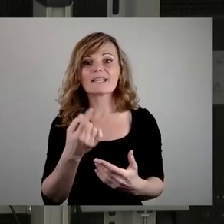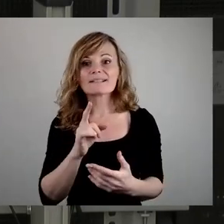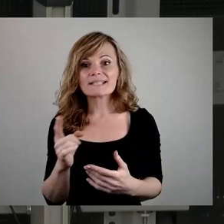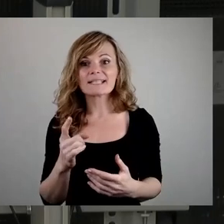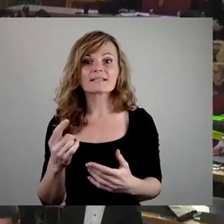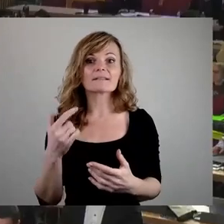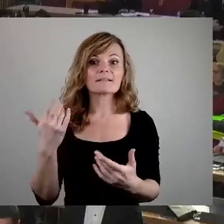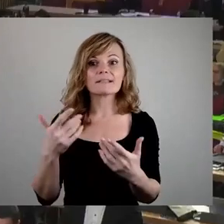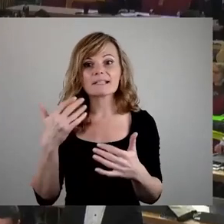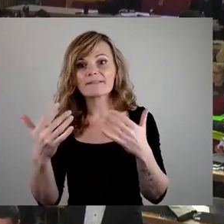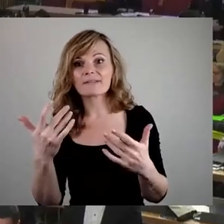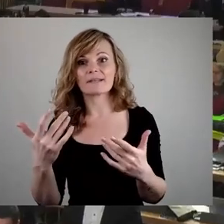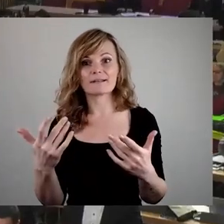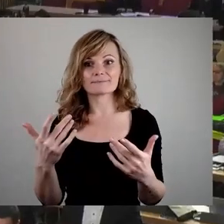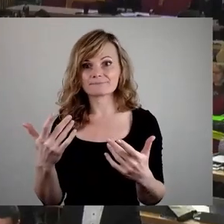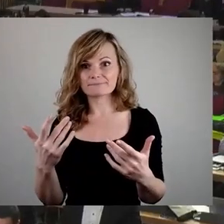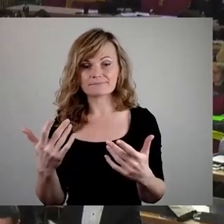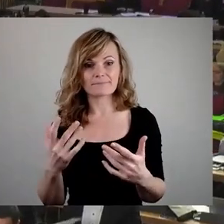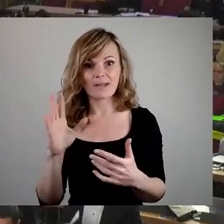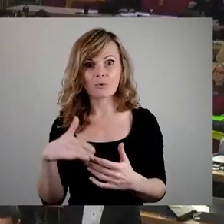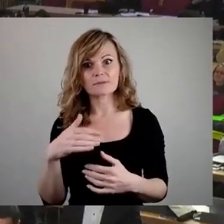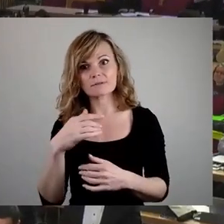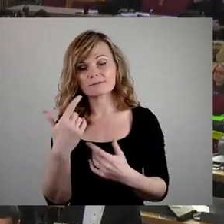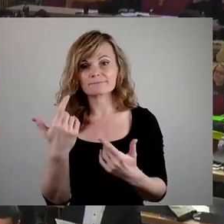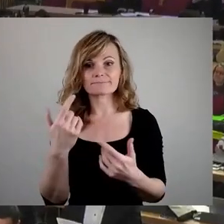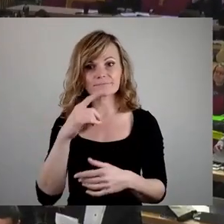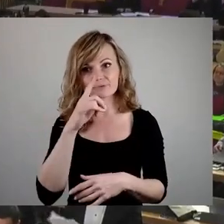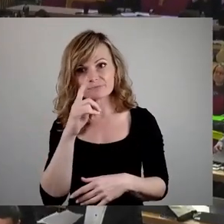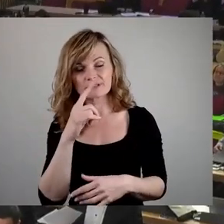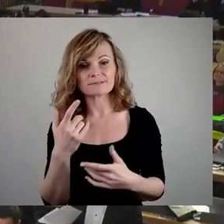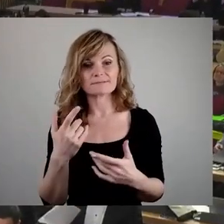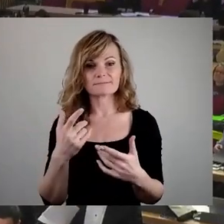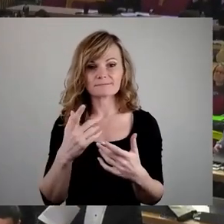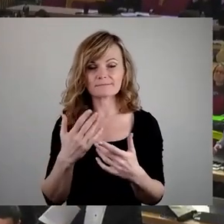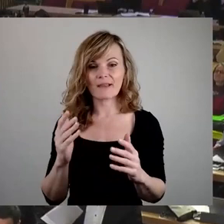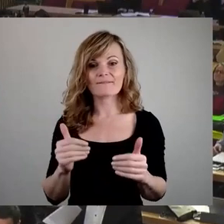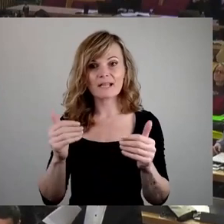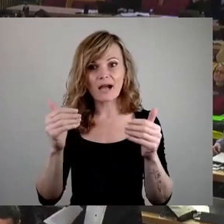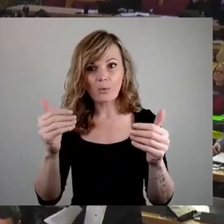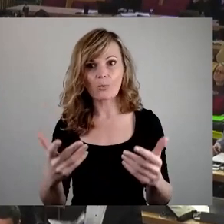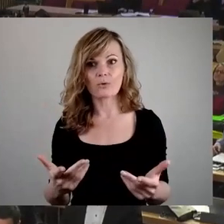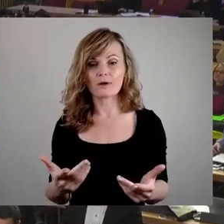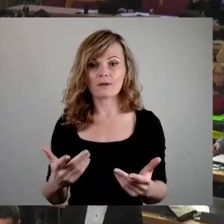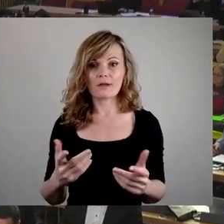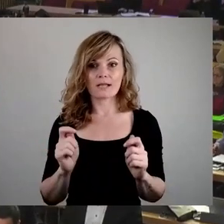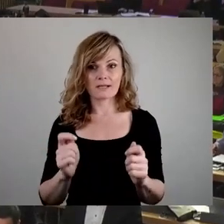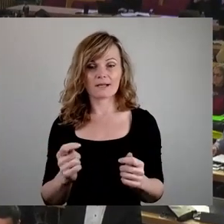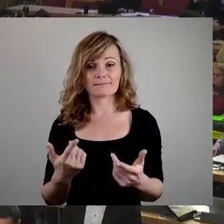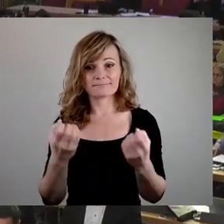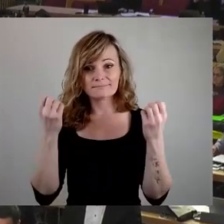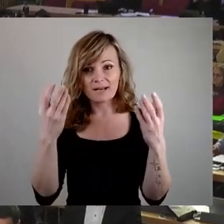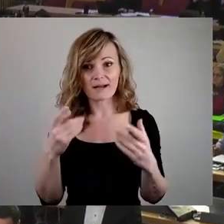aus Jux und Dollerei hier immer die Vertagung beantragt. Das hatte eindeutig